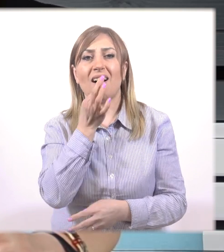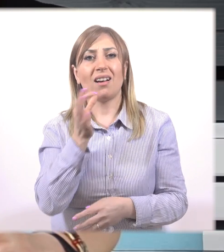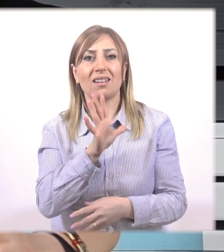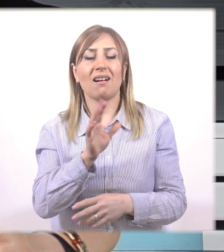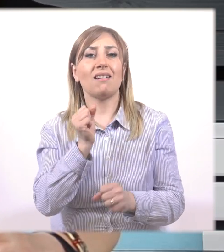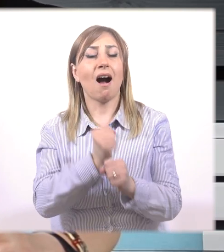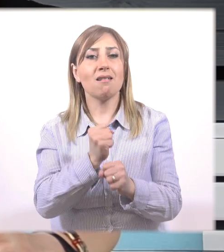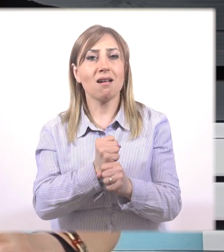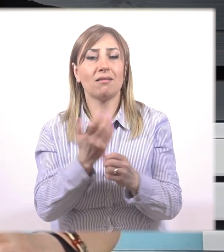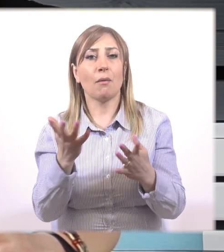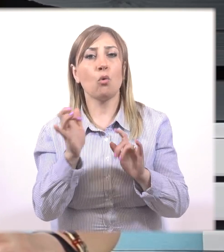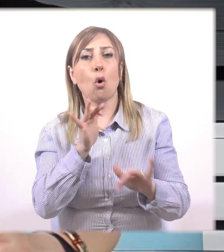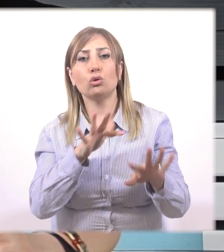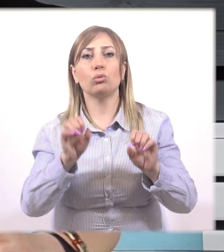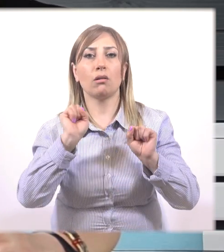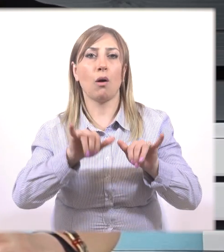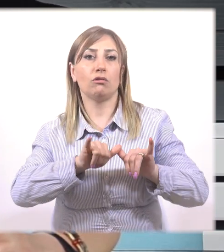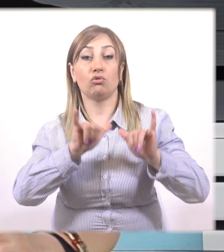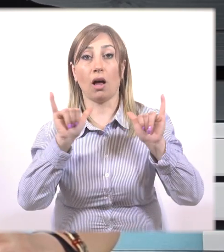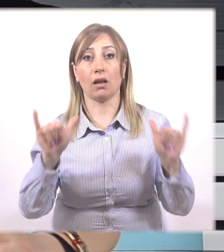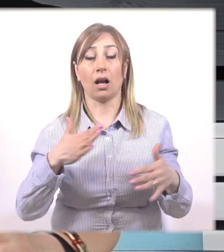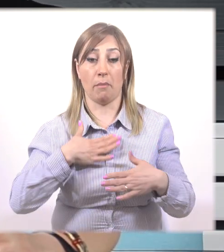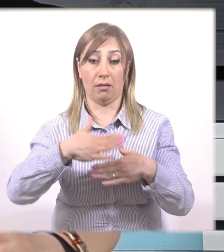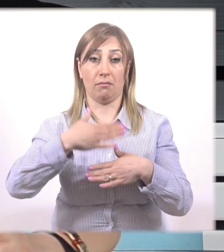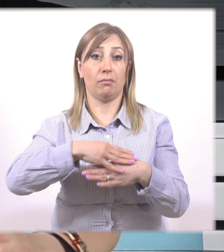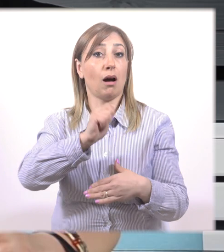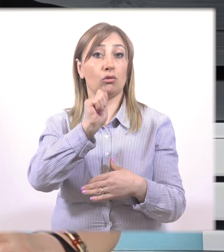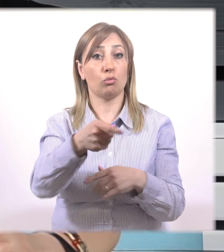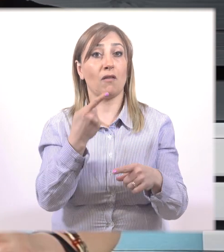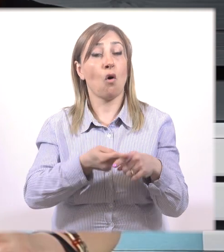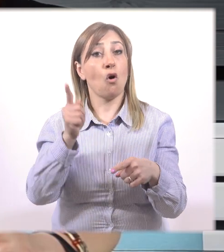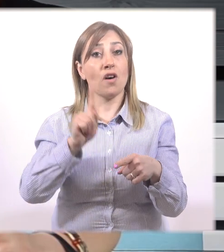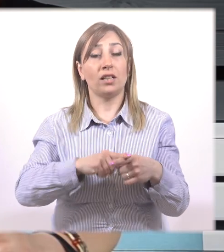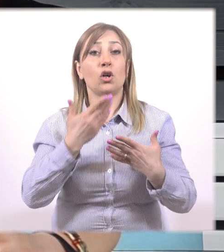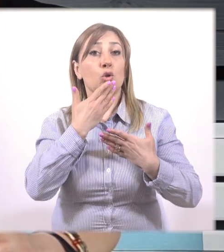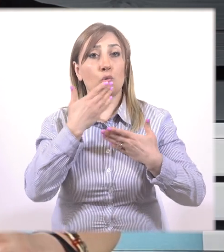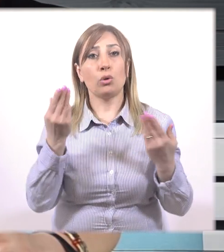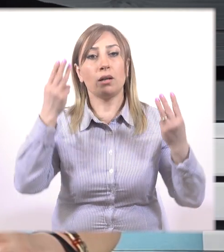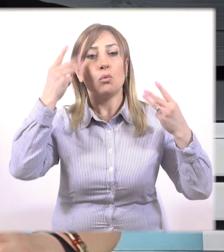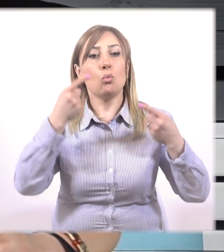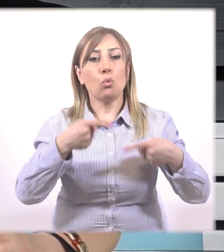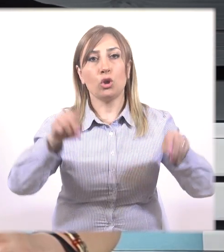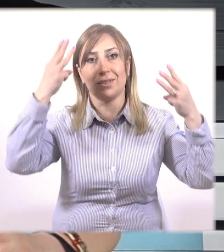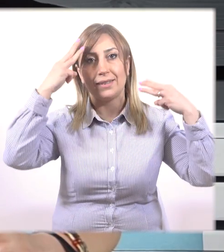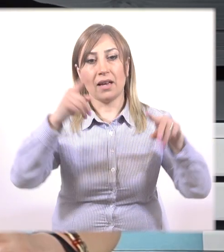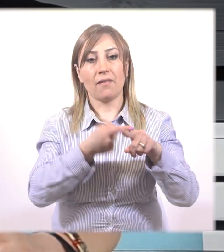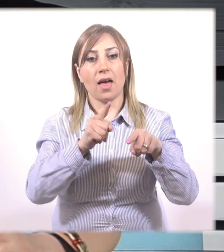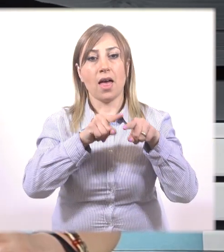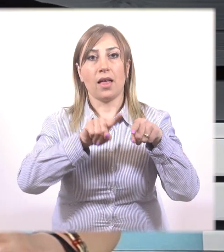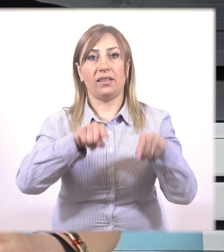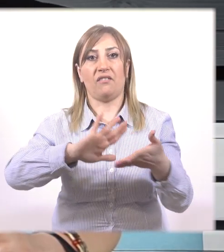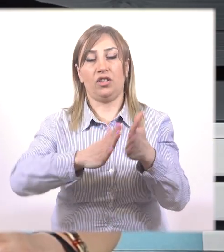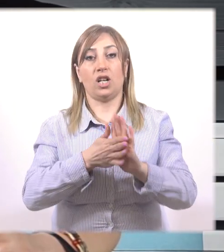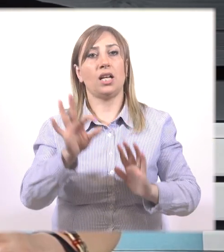անցանկալի առարկները կամ գործողությունները կարող են ավելի շատ տանար։ Մենք պատժում ենք իվերջով, որով հետև չունենք այլ ընտրանք տվել